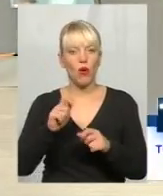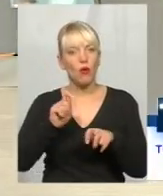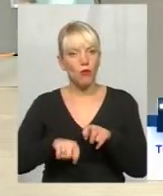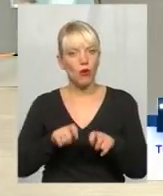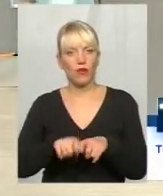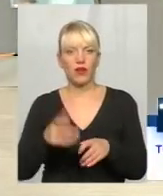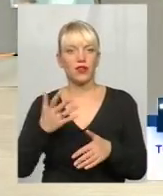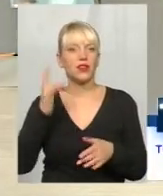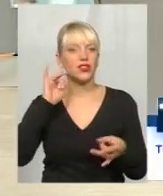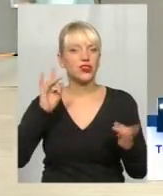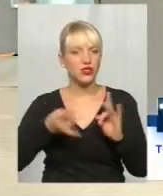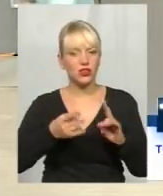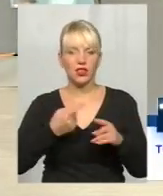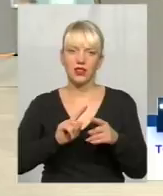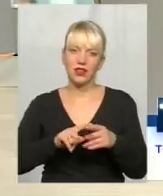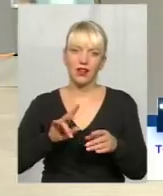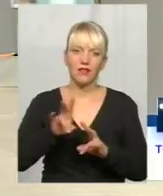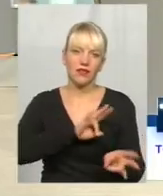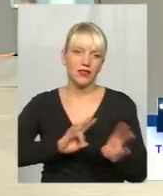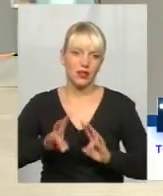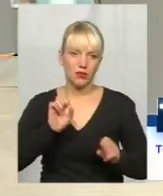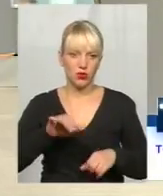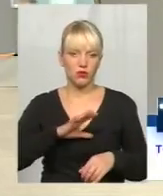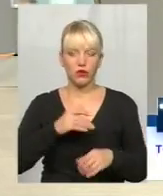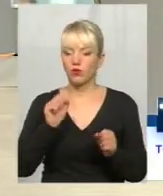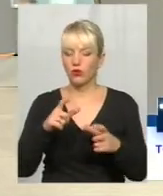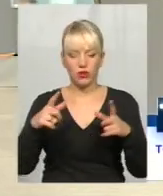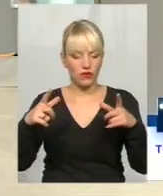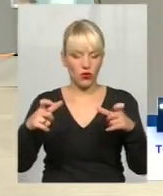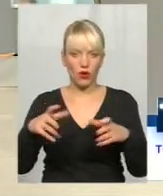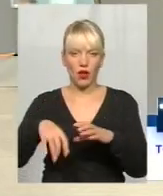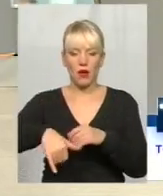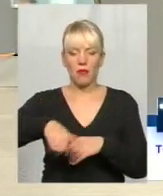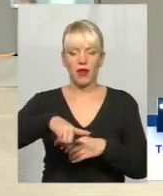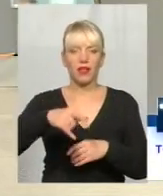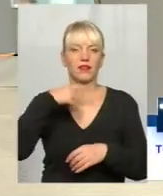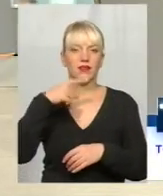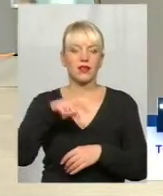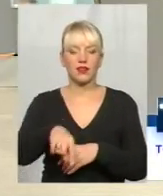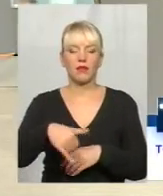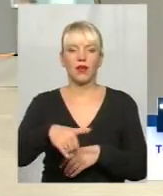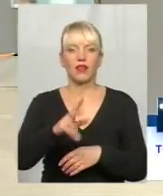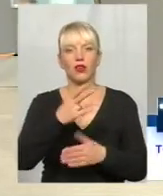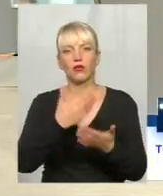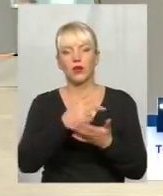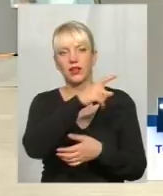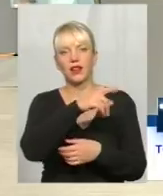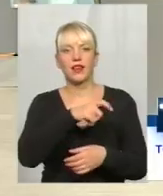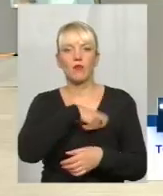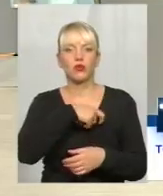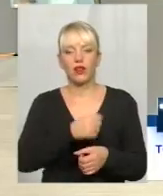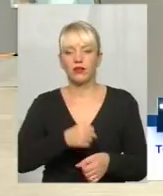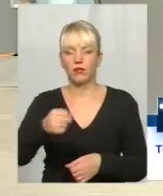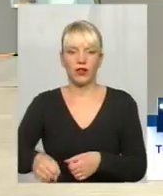розповсюджують і кандидати один одного, тобто, можна взяти, сфотографувати пакет з агітацією одного кандидата і сказати, що от він ніби приносив це, так? Але,